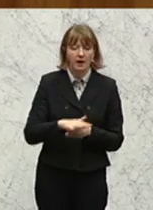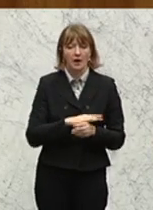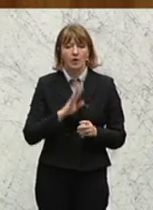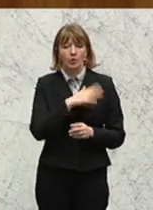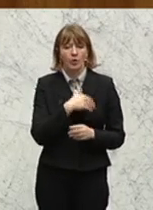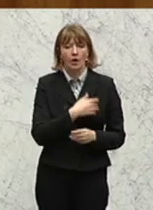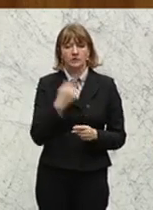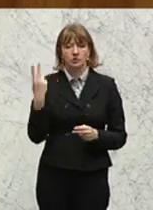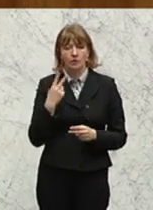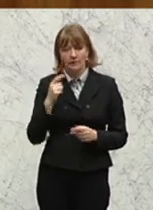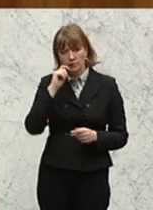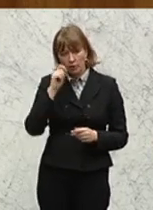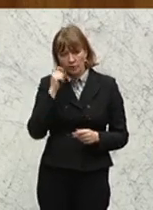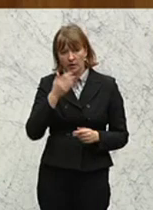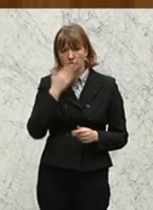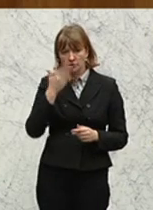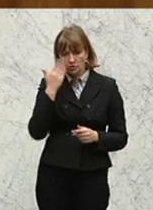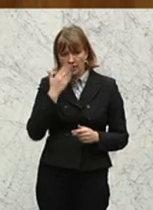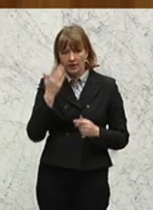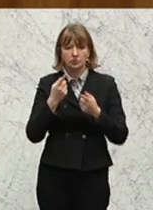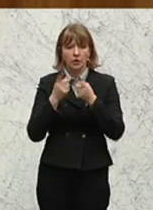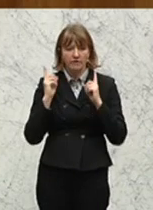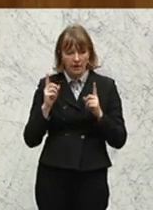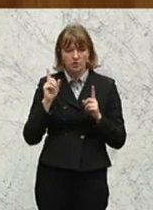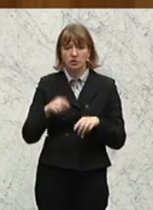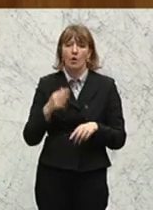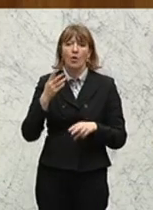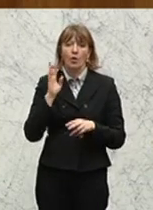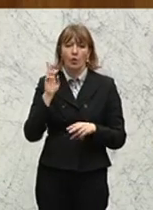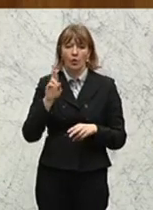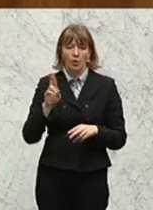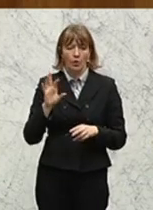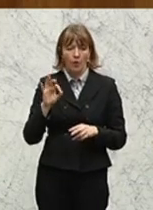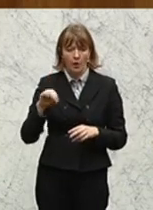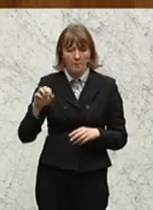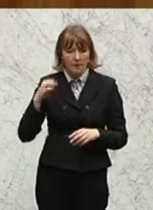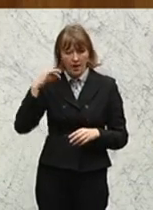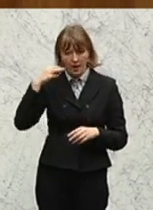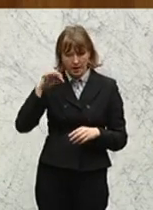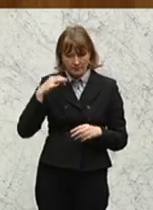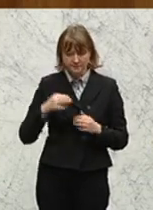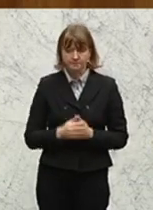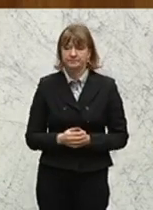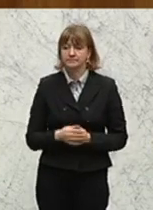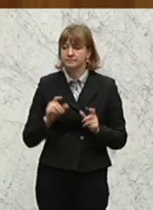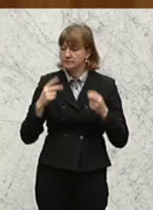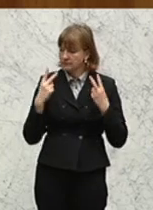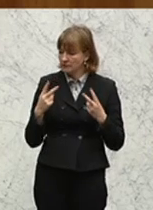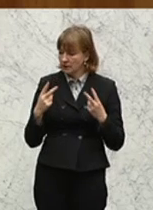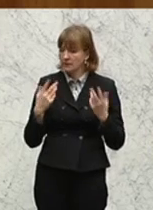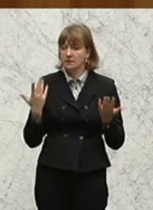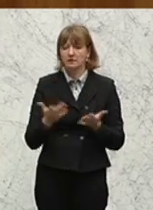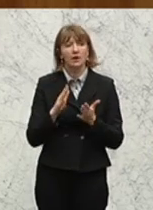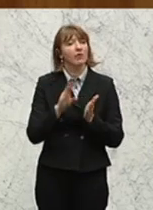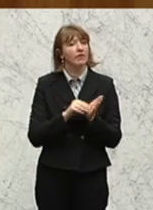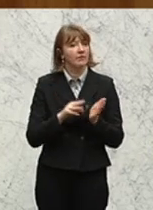Slowenisch, Ungarisch, Tschechisch, Slowakisch und auch Romanes. Das wäre eine Unterstützung für die österreichischen Volksgruppen. Wichtig ist auch die Anwendung